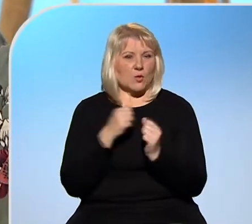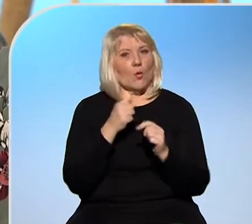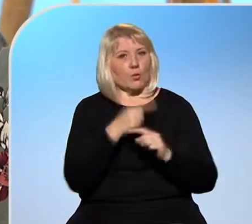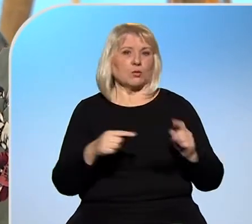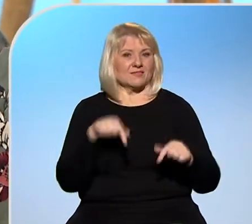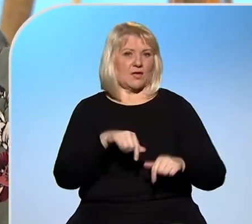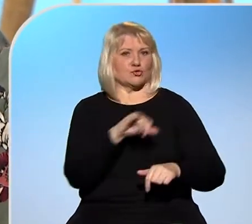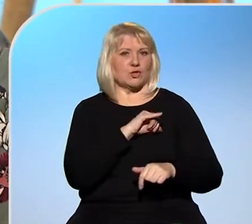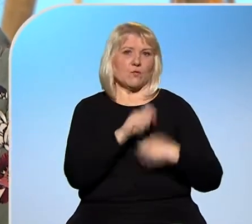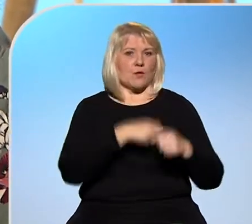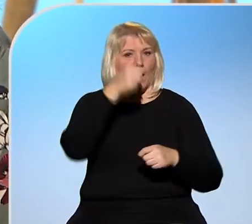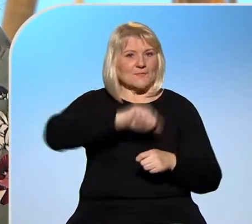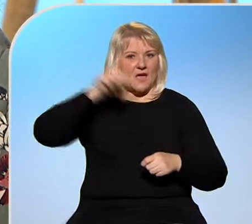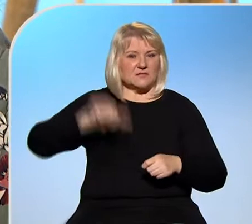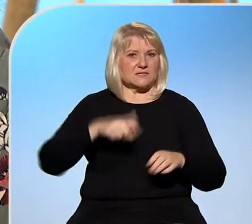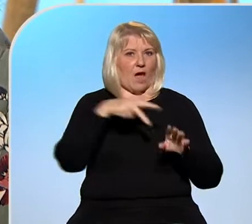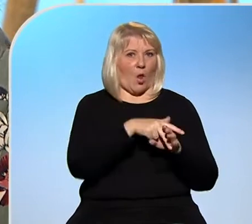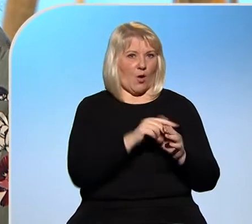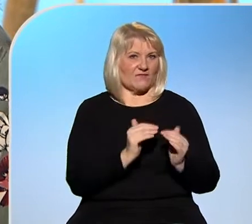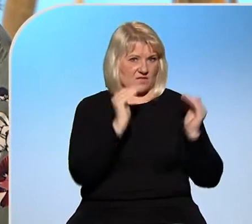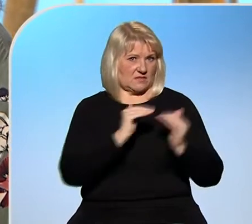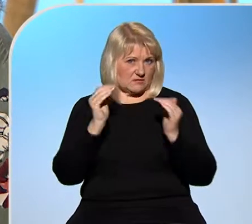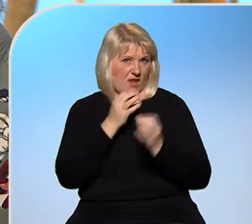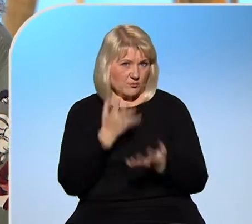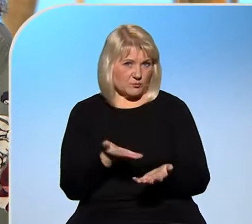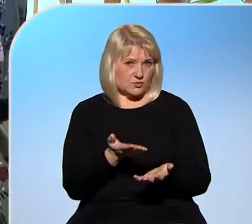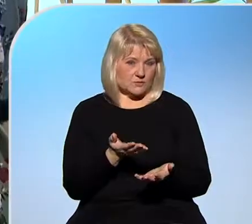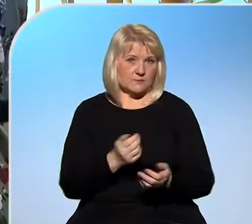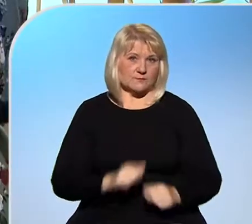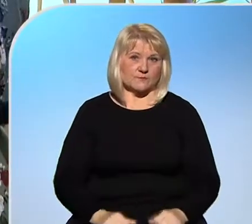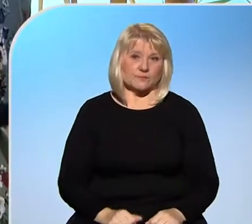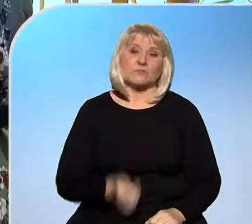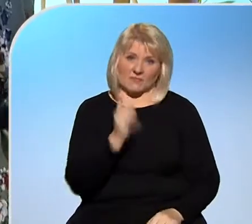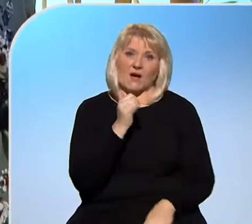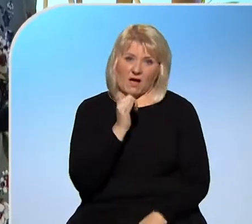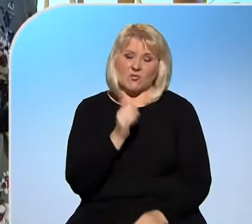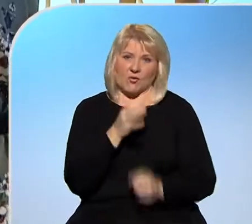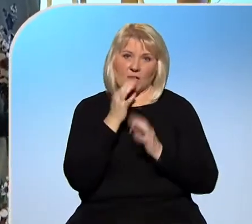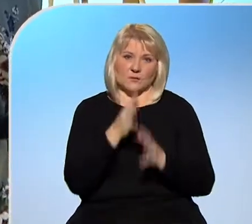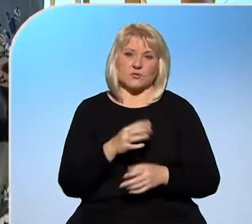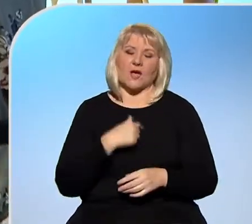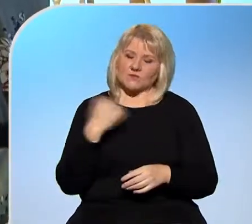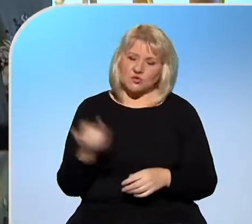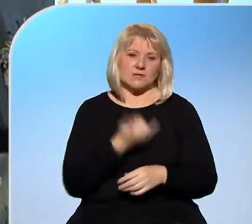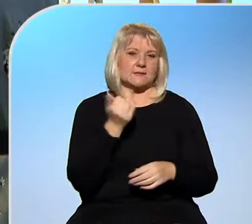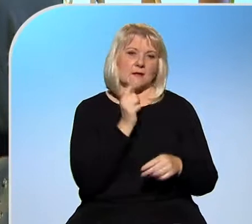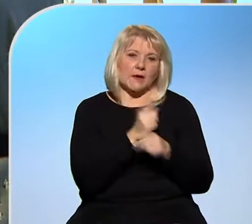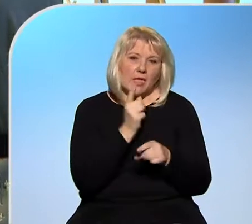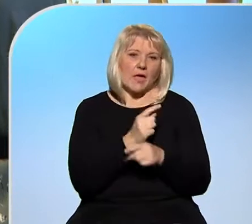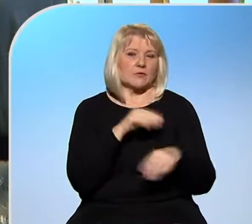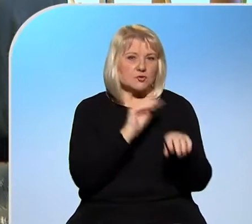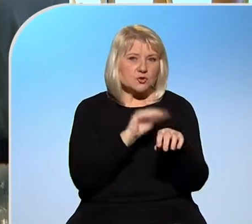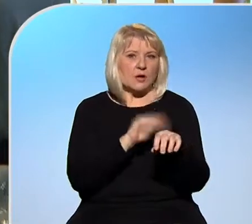navýšíme zálohy měsíční. Je to vůbec? Určitě to je zásadní věc. Já si myslím, a vždy to říkám všem klientům, i v oblasti